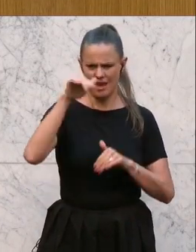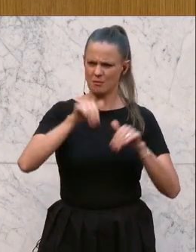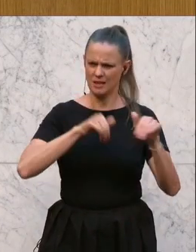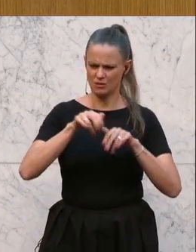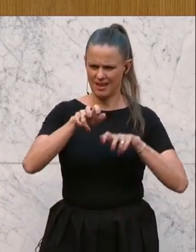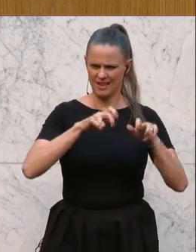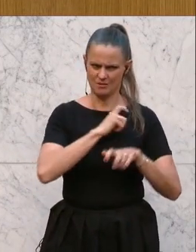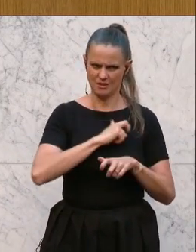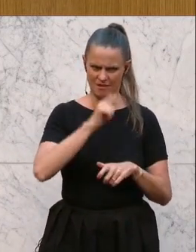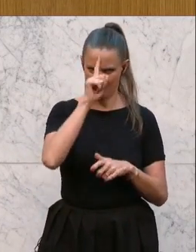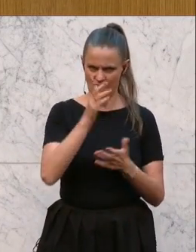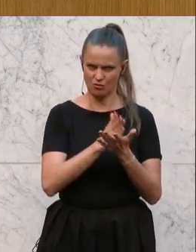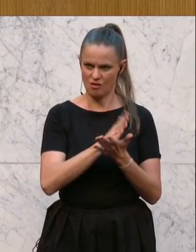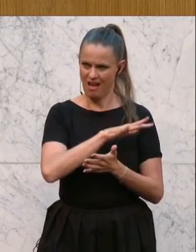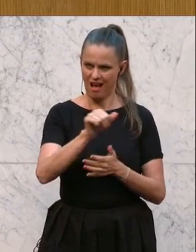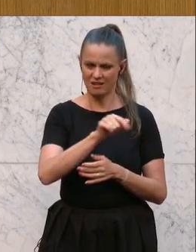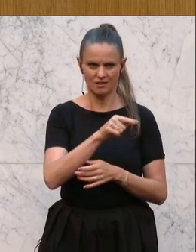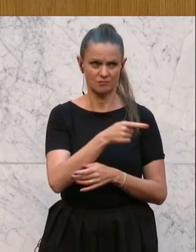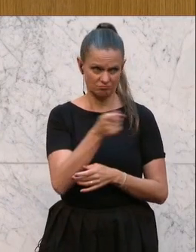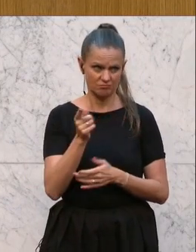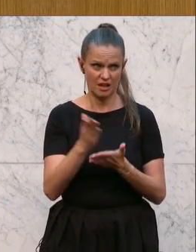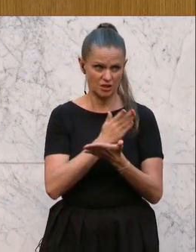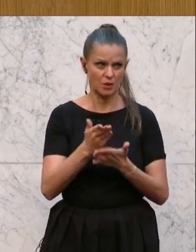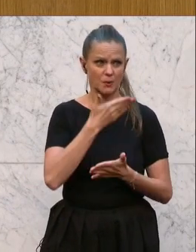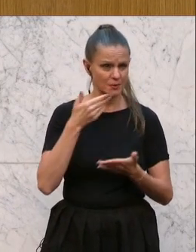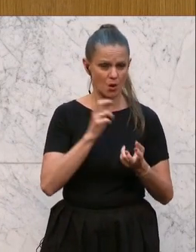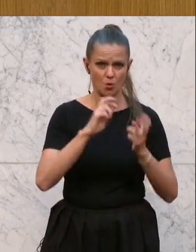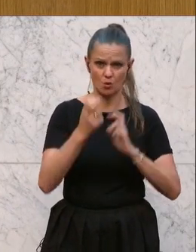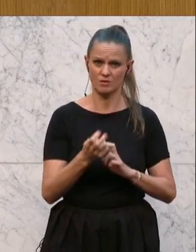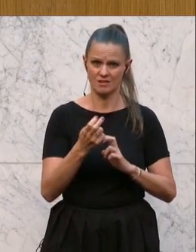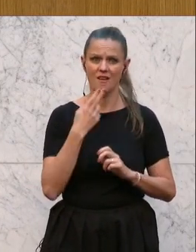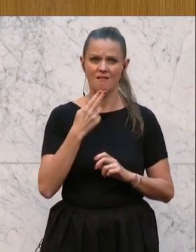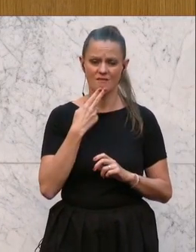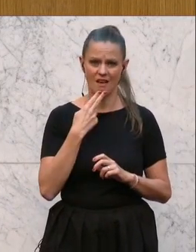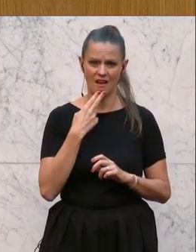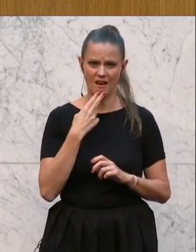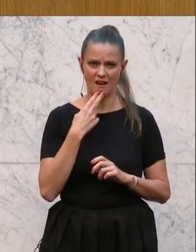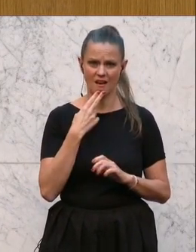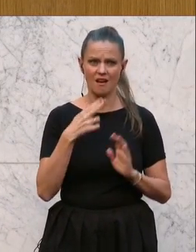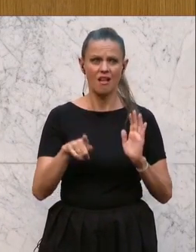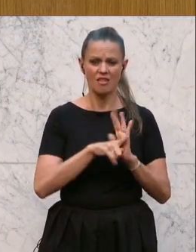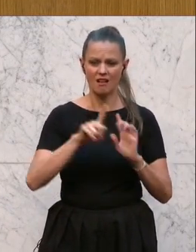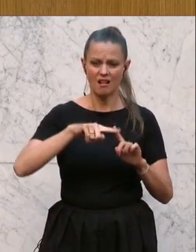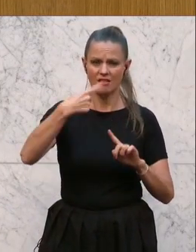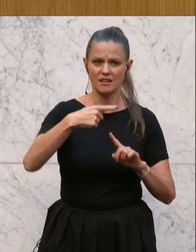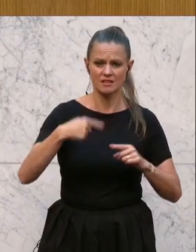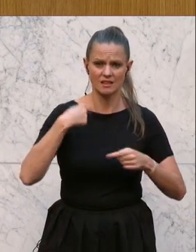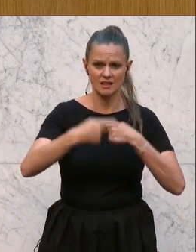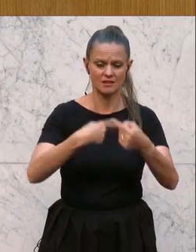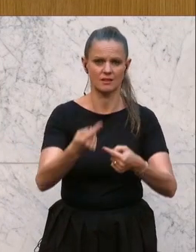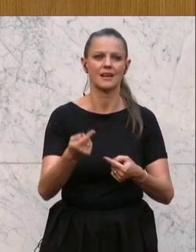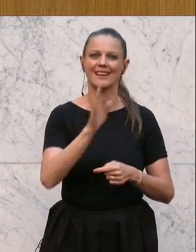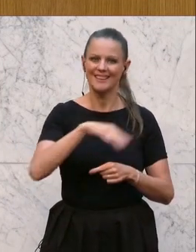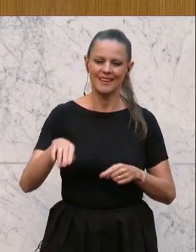dessen bewusst, dass alles, was Sie entscheiden oder auch nicht umsetzen, im Endeffekt auf Kosten der nächsten Generation geht. Kinder haben Recht auf